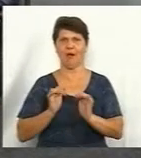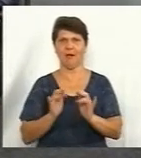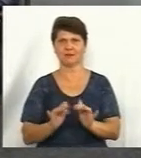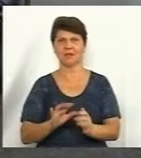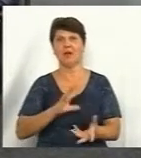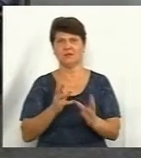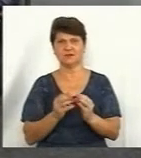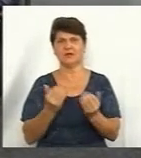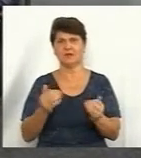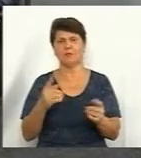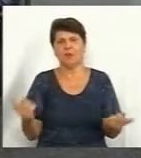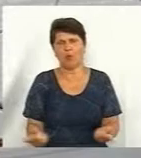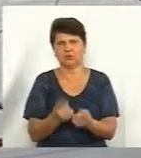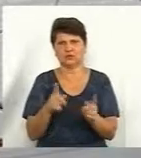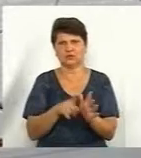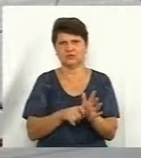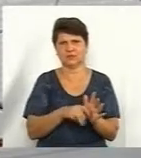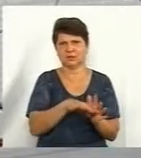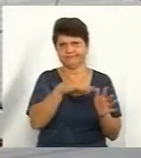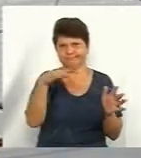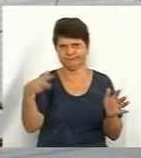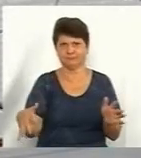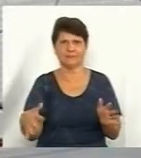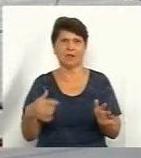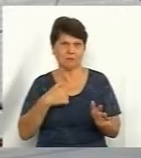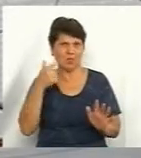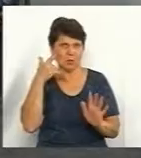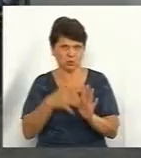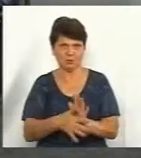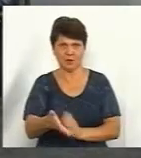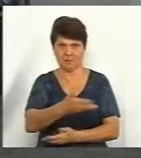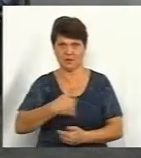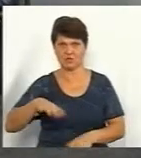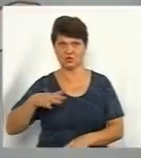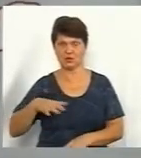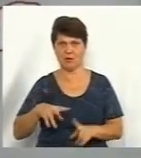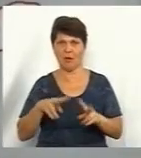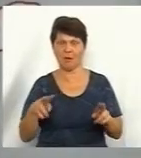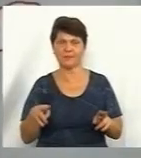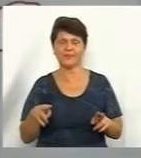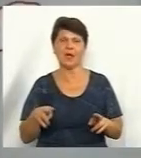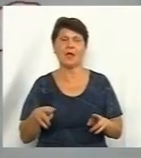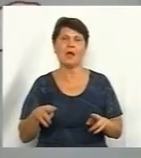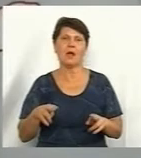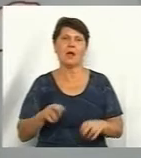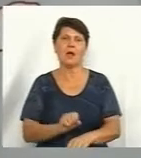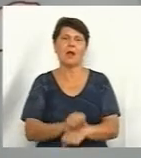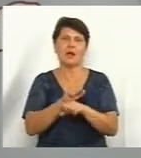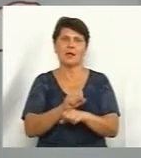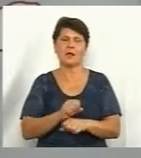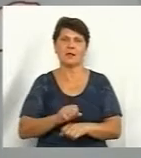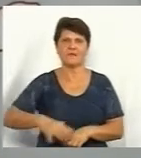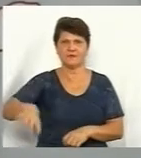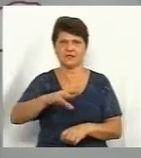звичайне сміттєзвалище. Ми так добре розуміємо, що це нас чекає в Людівці. До акції протесту жителів сіл району спонукало розпочати